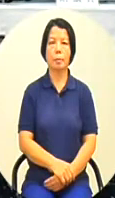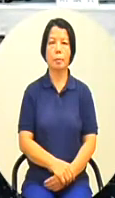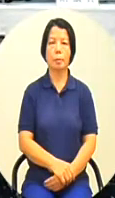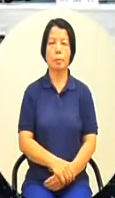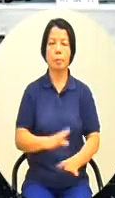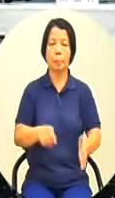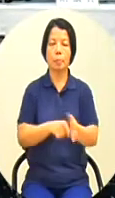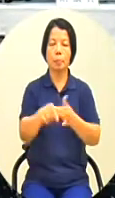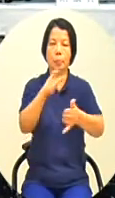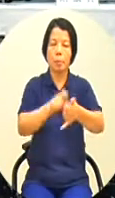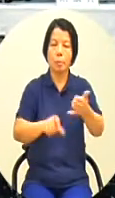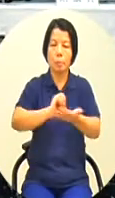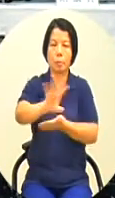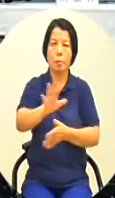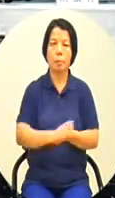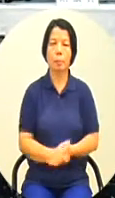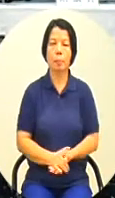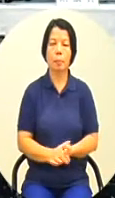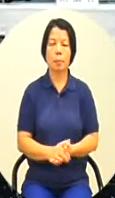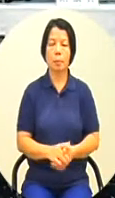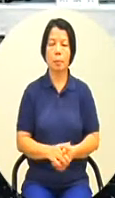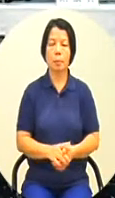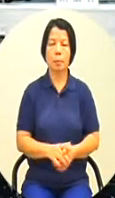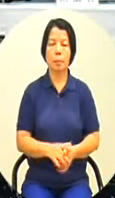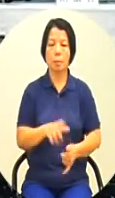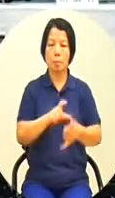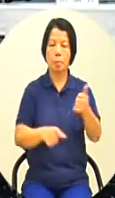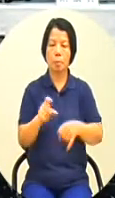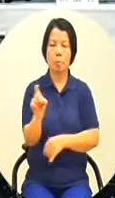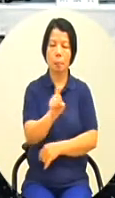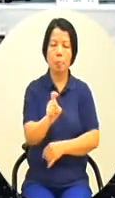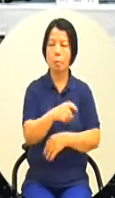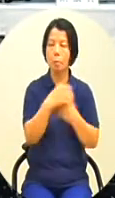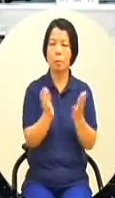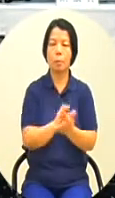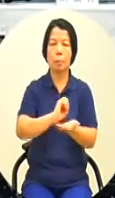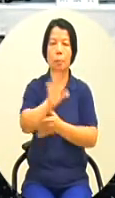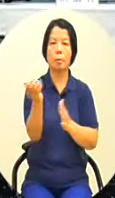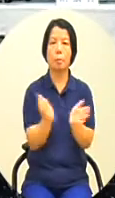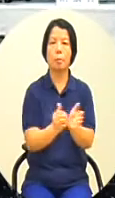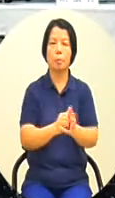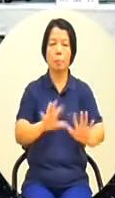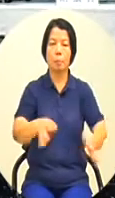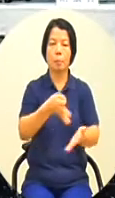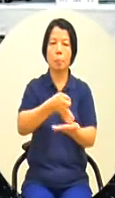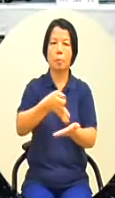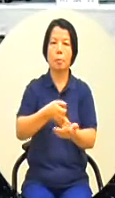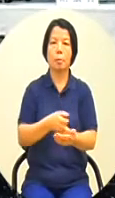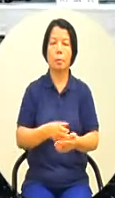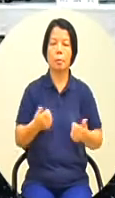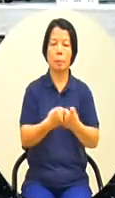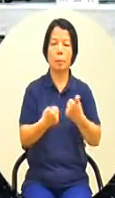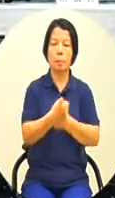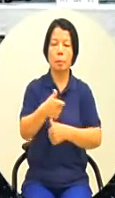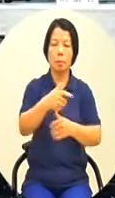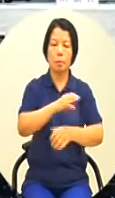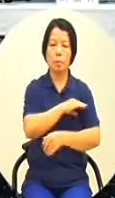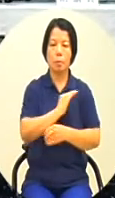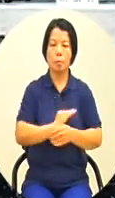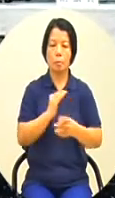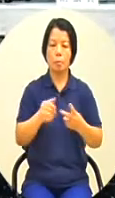專案報告10案都有報告完畢我們有登記的議員由邱俊憲